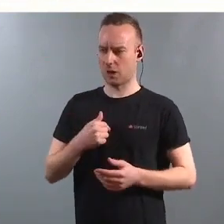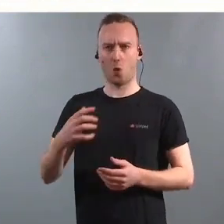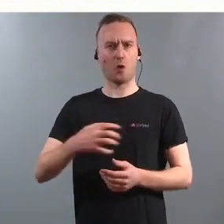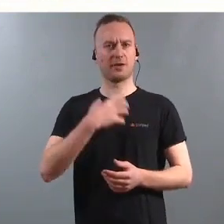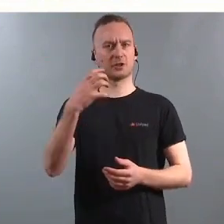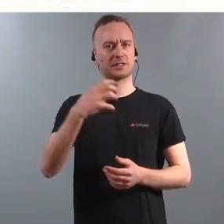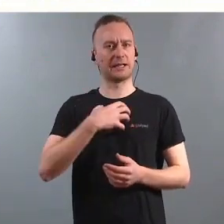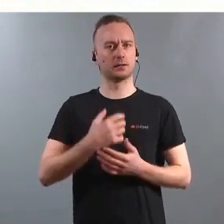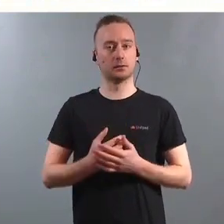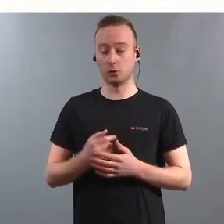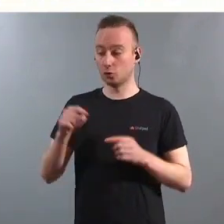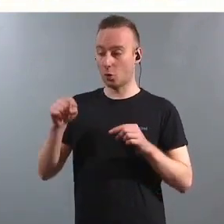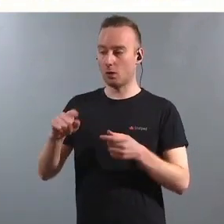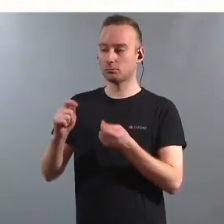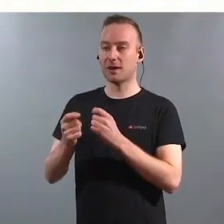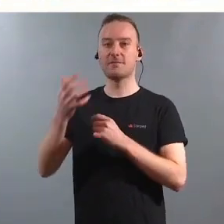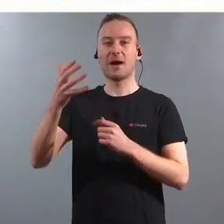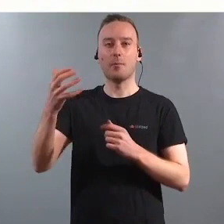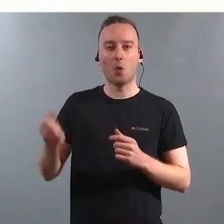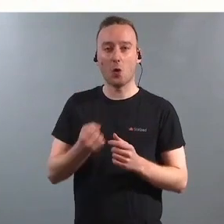og at det ikke ligger der.